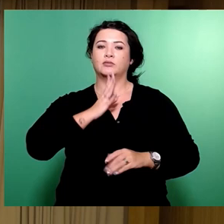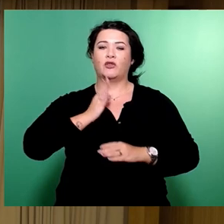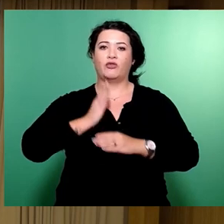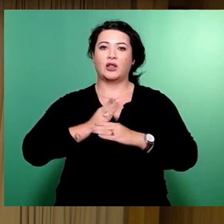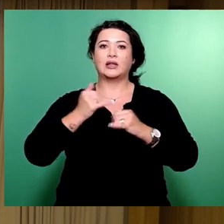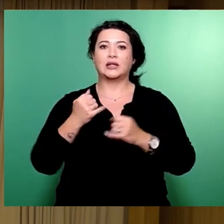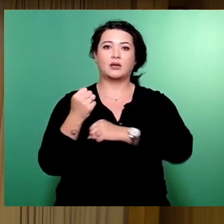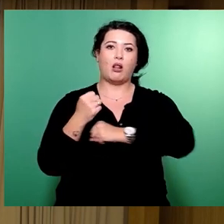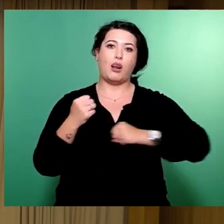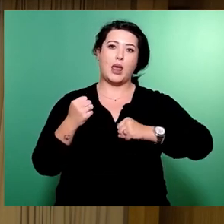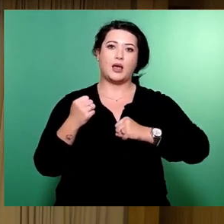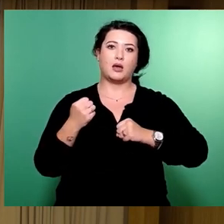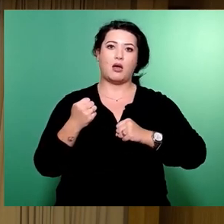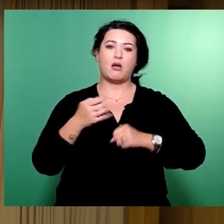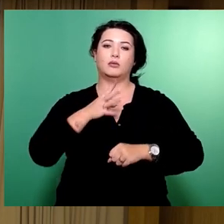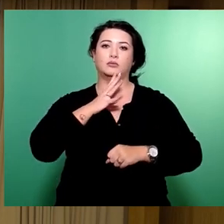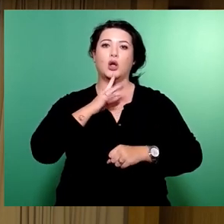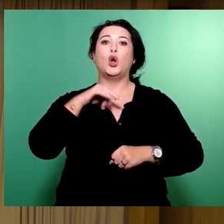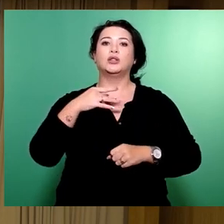Schäublech, startet danach. CDU-Fraktion.